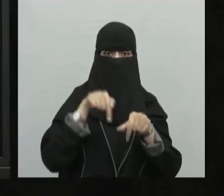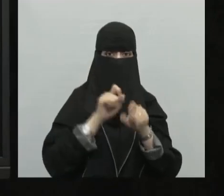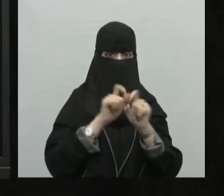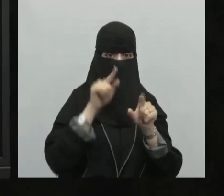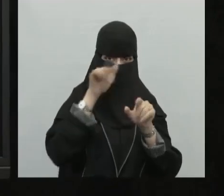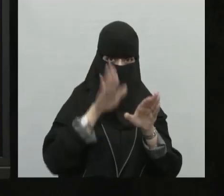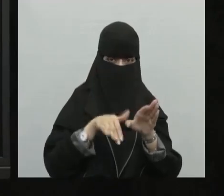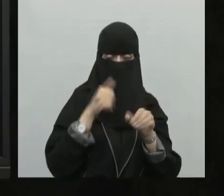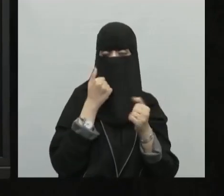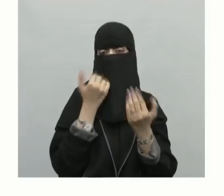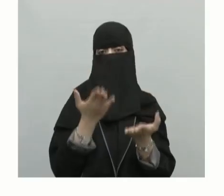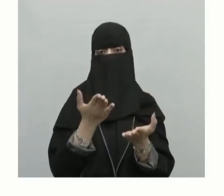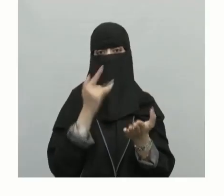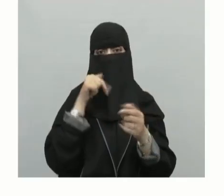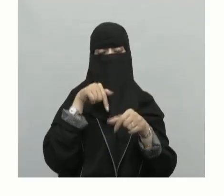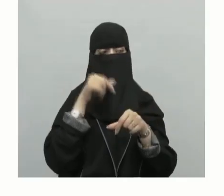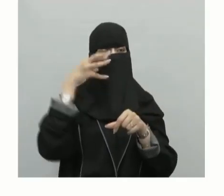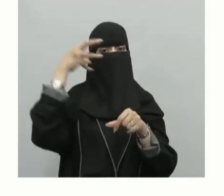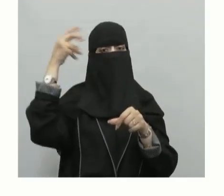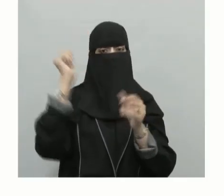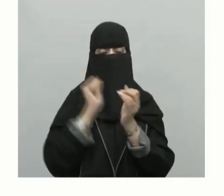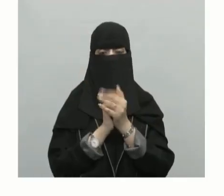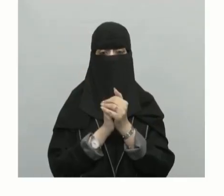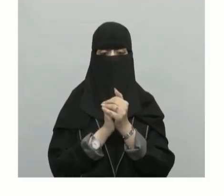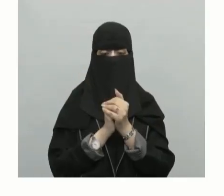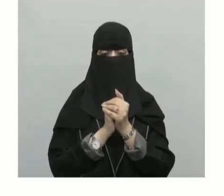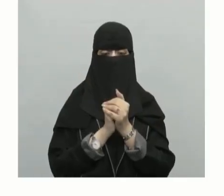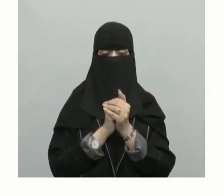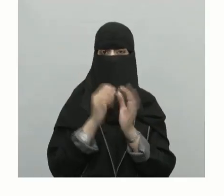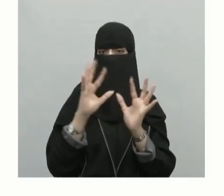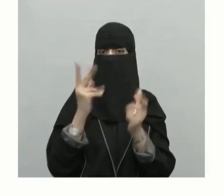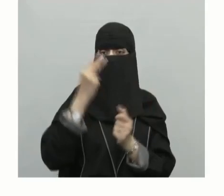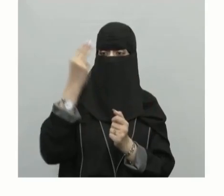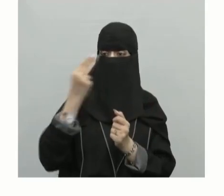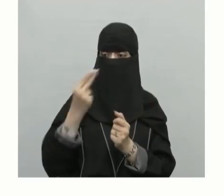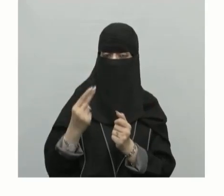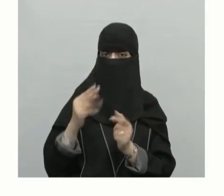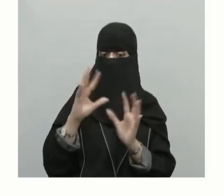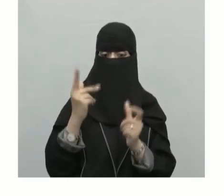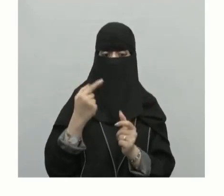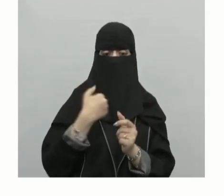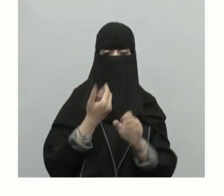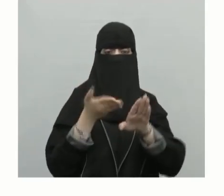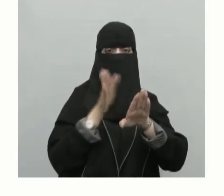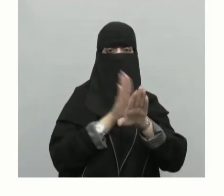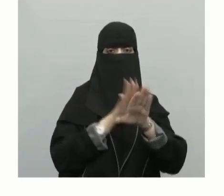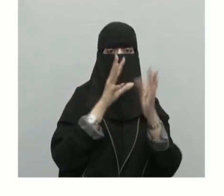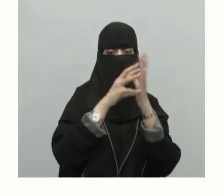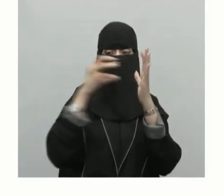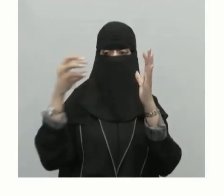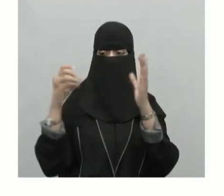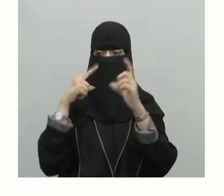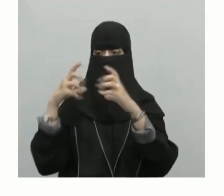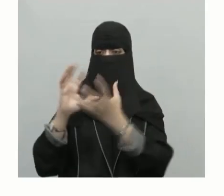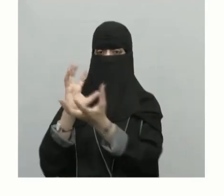في الطبيعة عرضية ترسم أين أبناء وبنات الطلاب على أنموذج من